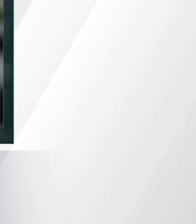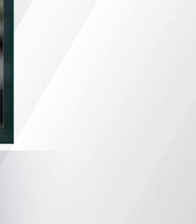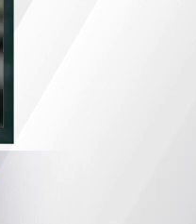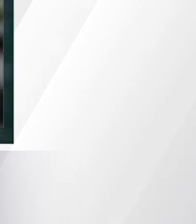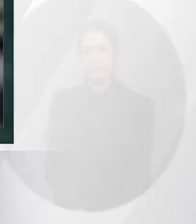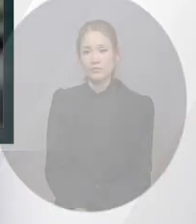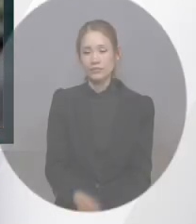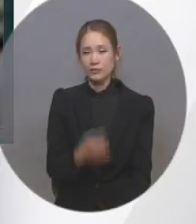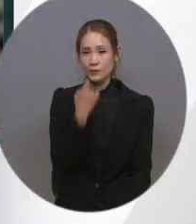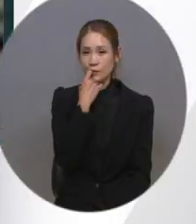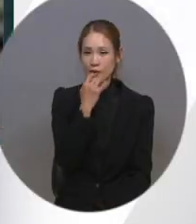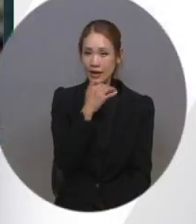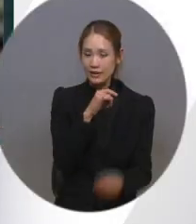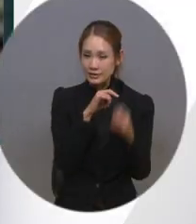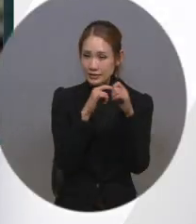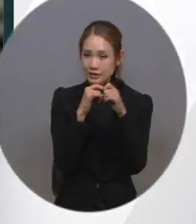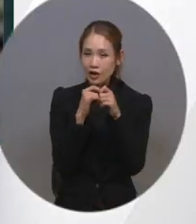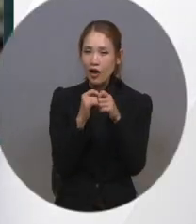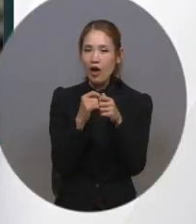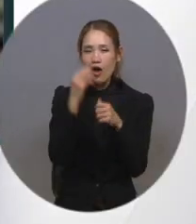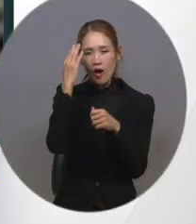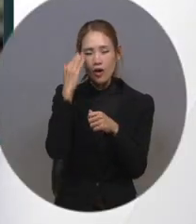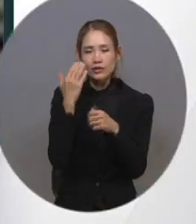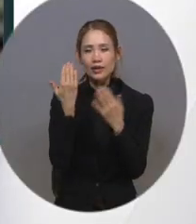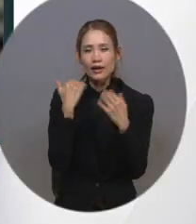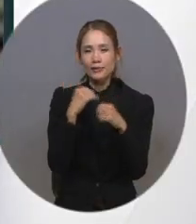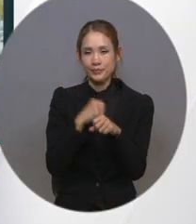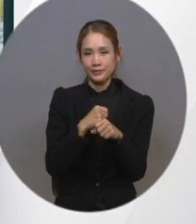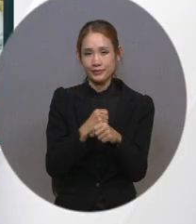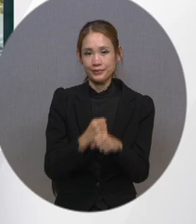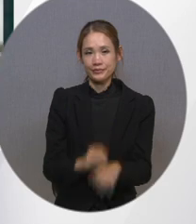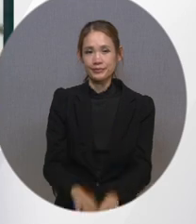노란색 글씨, 검정색 배경 자막입니다.